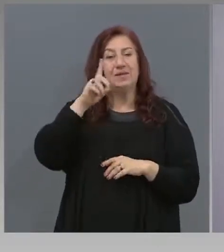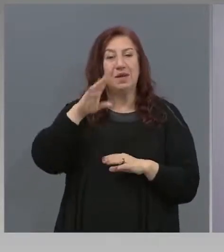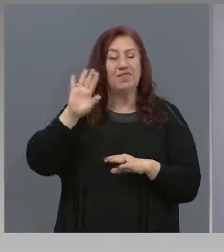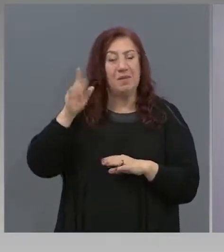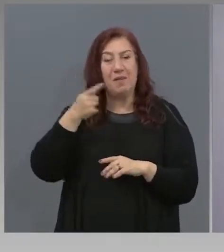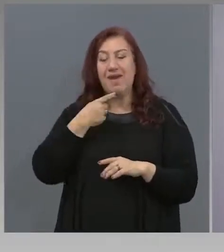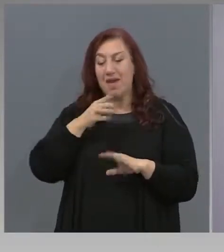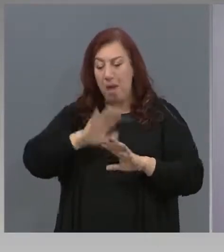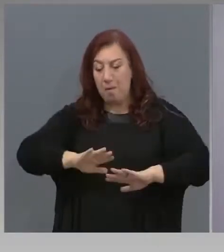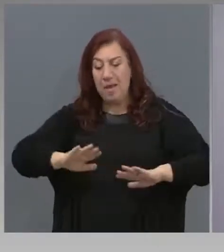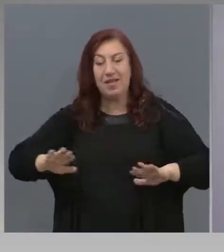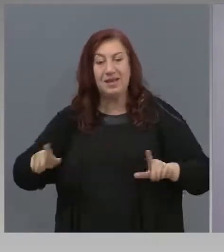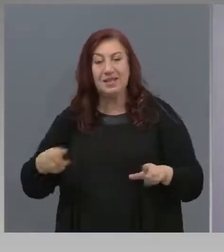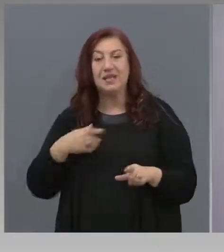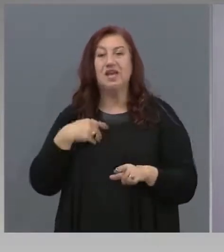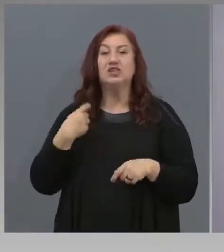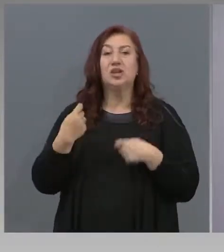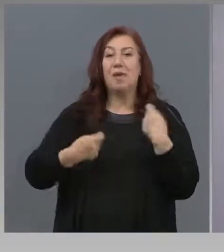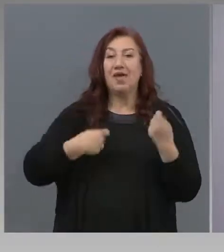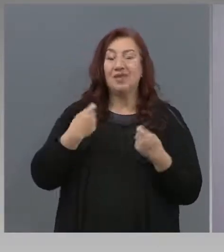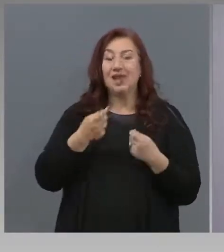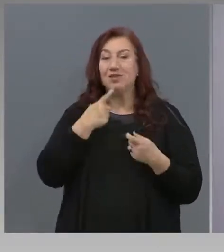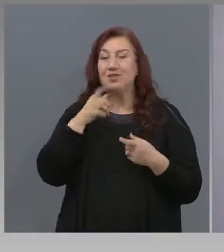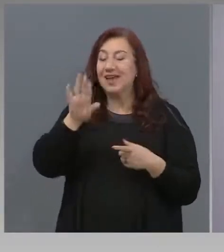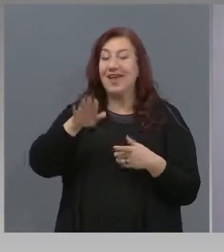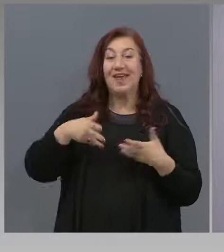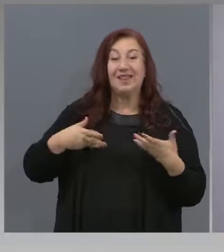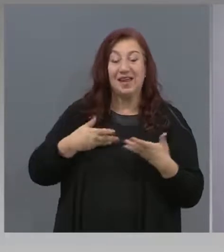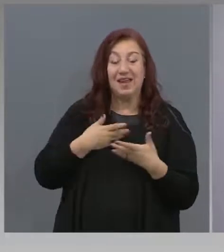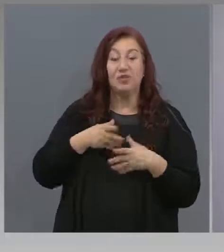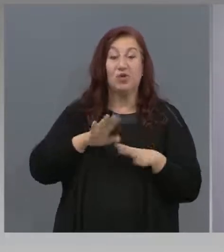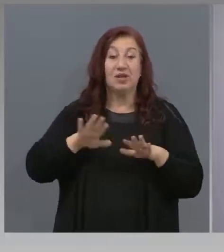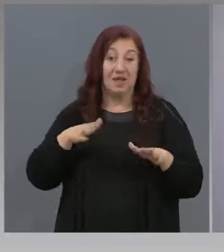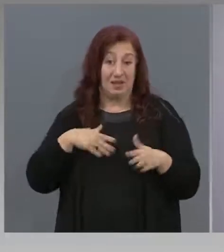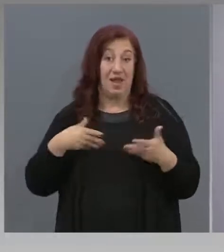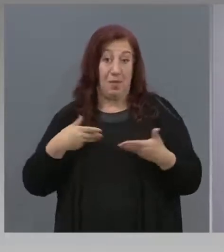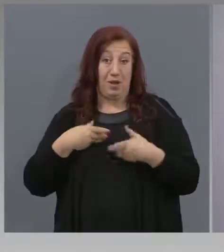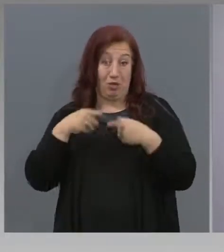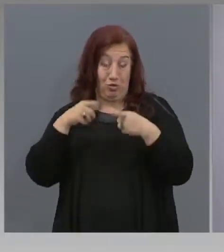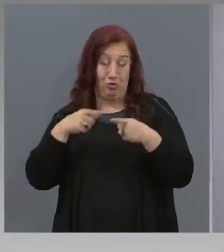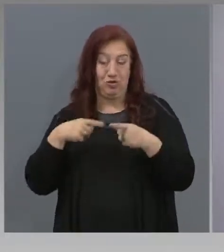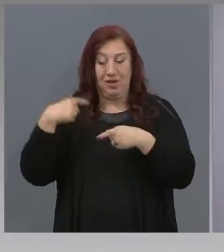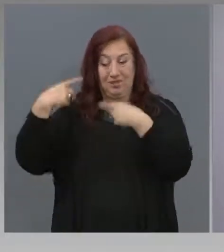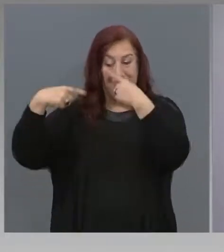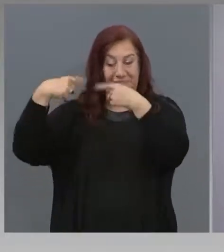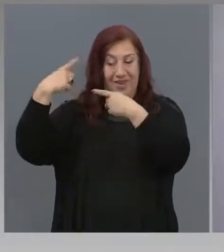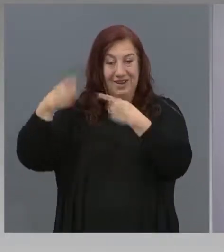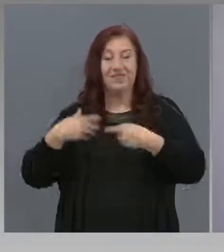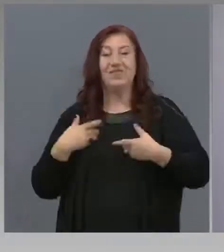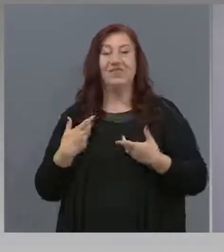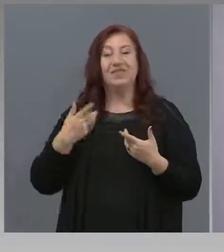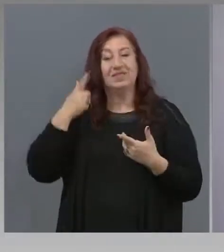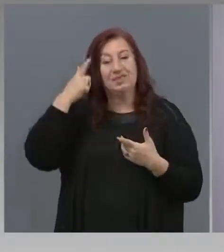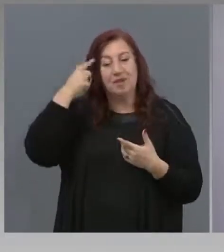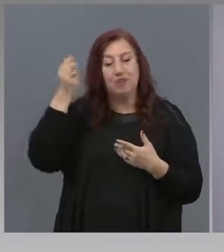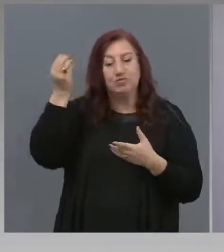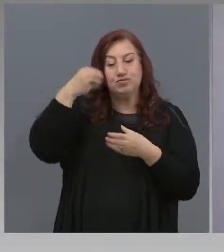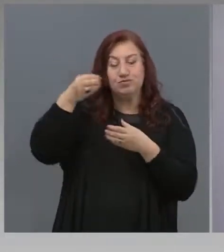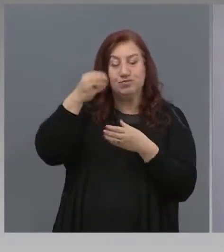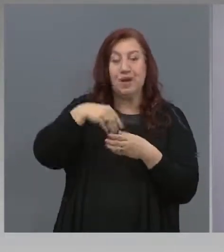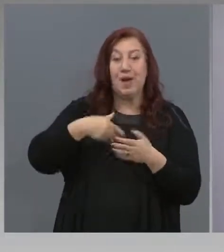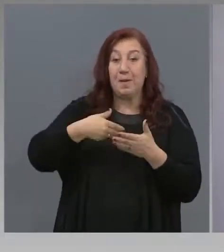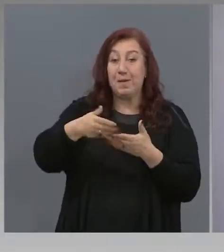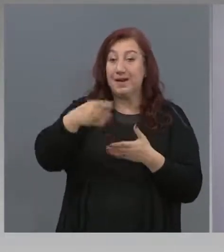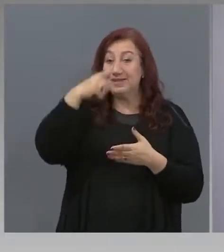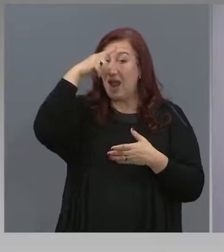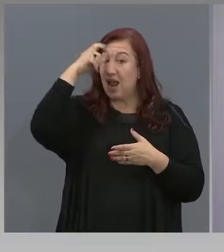по интерес. Децата имат нужда от развиването на компетентностите, интересните способности и през летните месеци. Летните месеци не